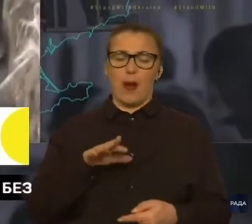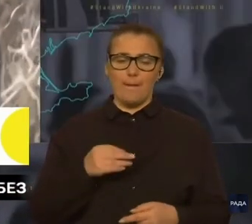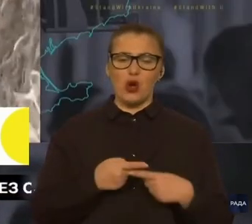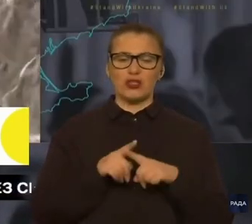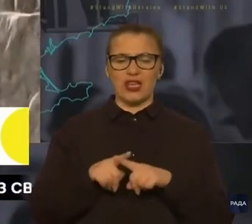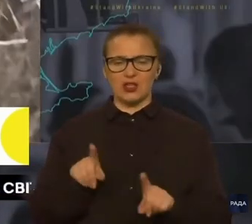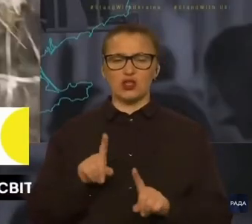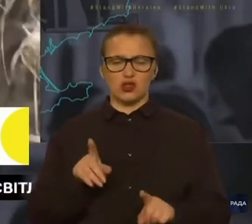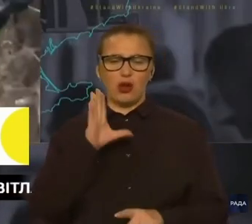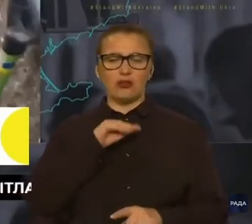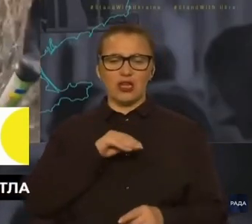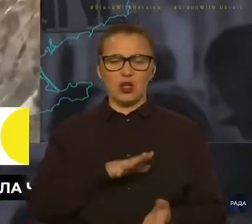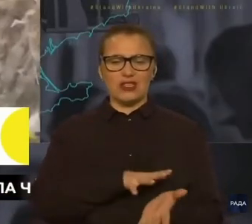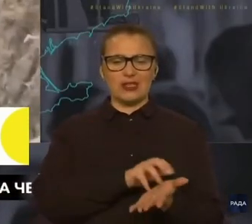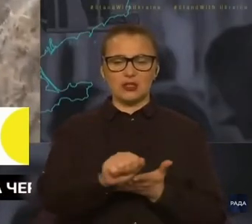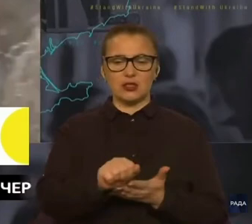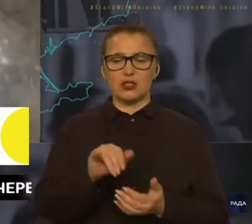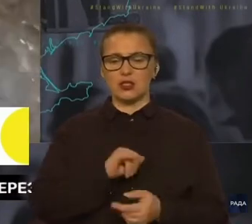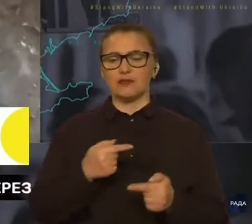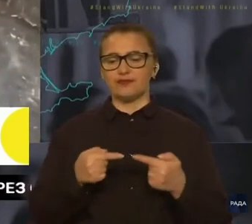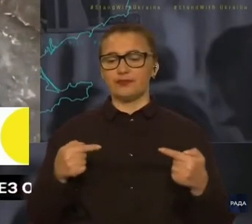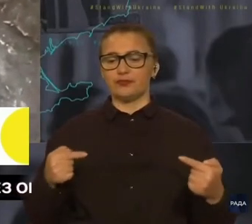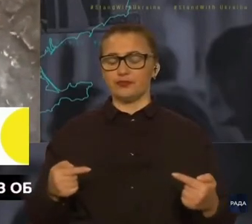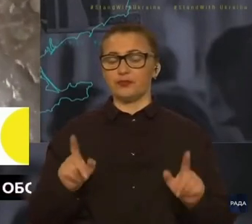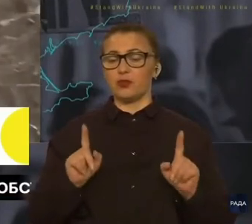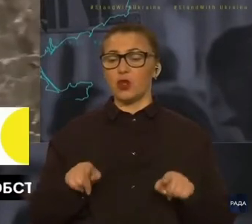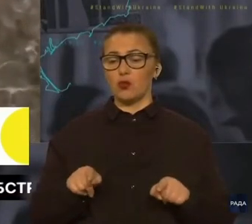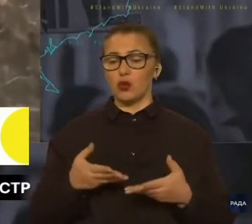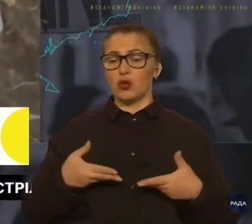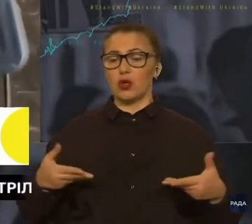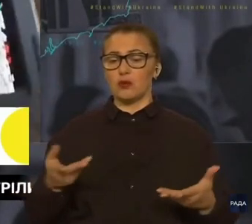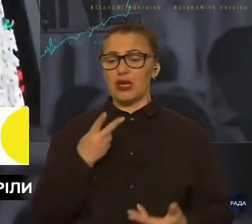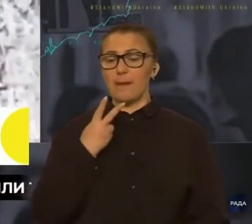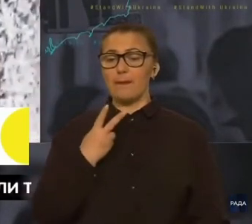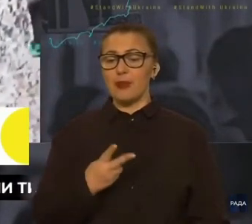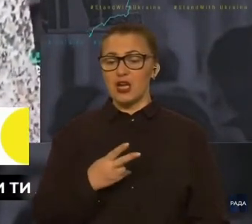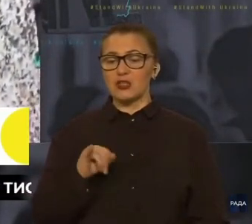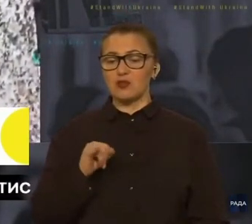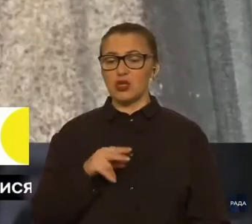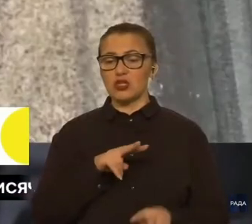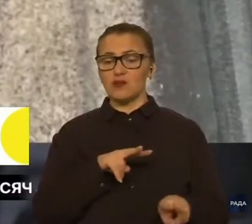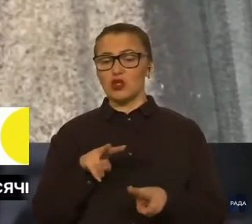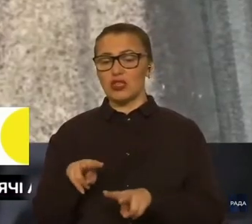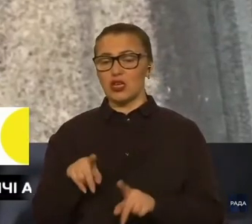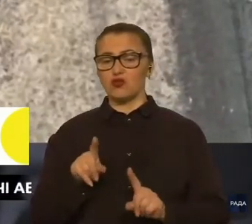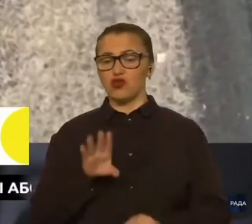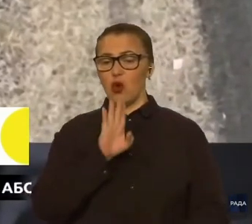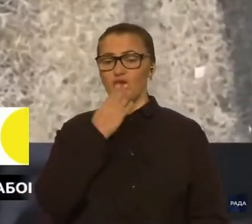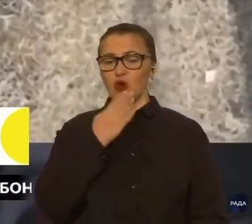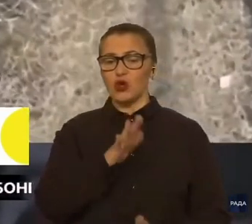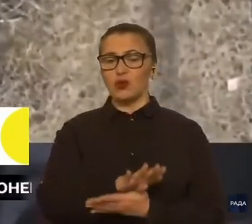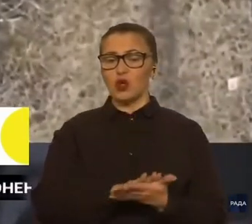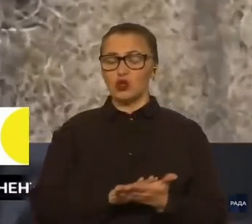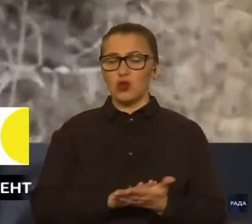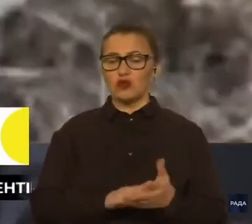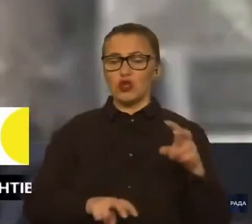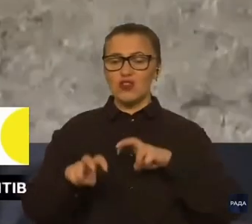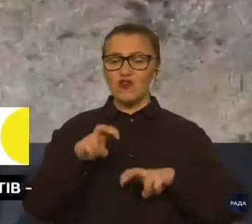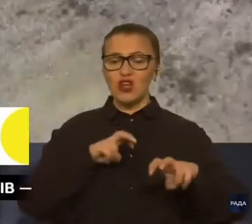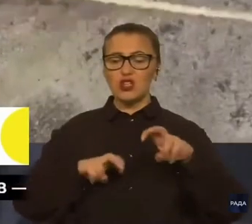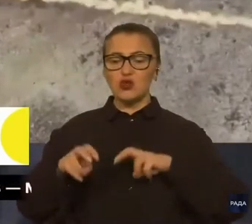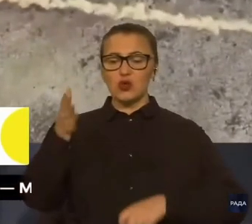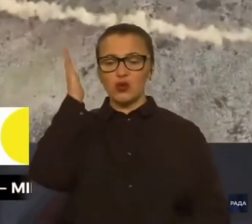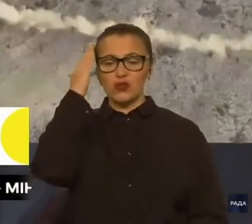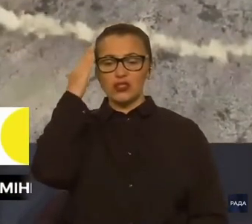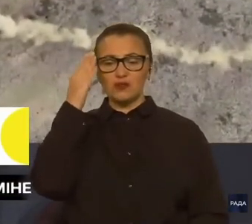вдалося знищити і так далі. Тому ми бачимо і спостерігаємо, що ворог продовжує вишукувати